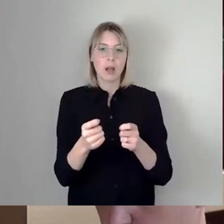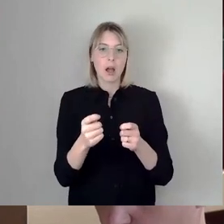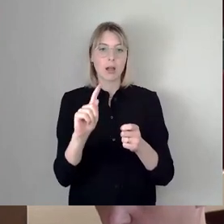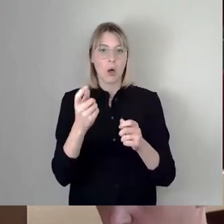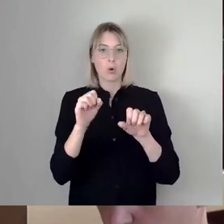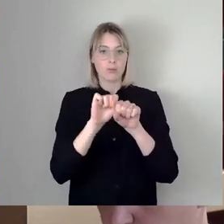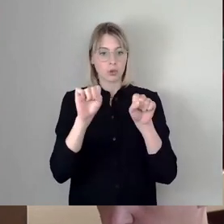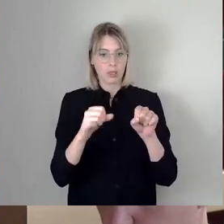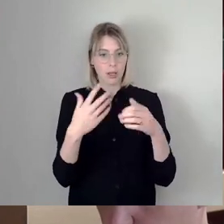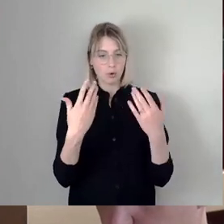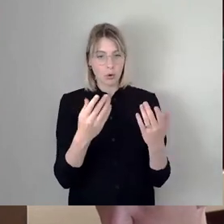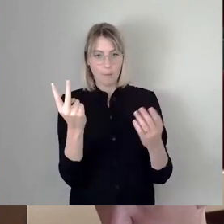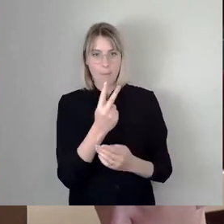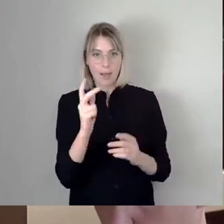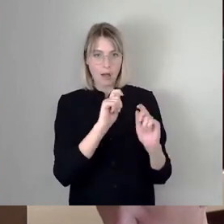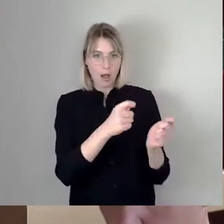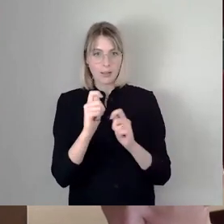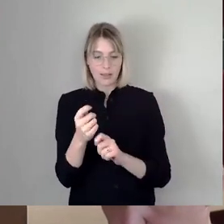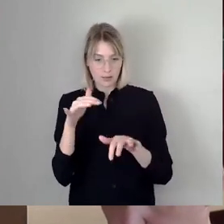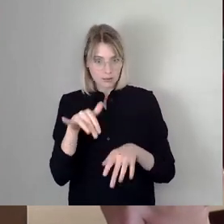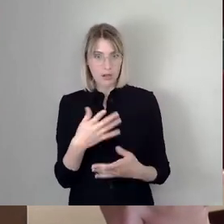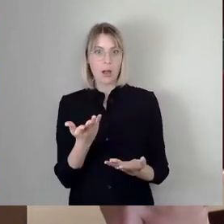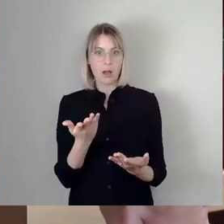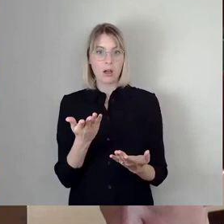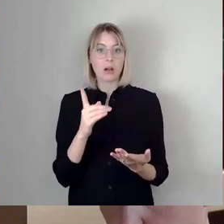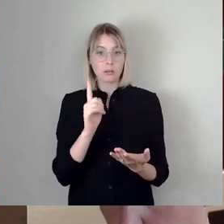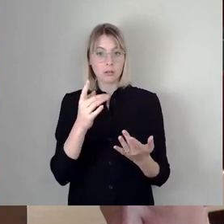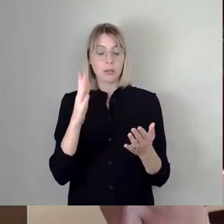Anträgen hier noch vorhanden ist, ob er zulässig ist.